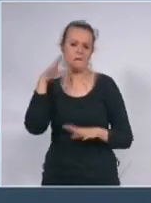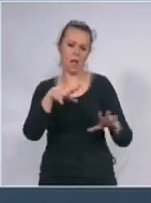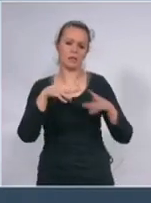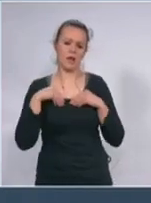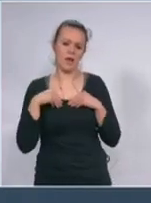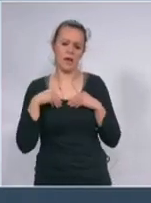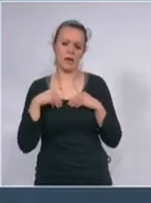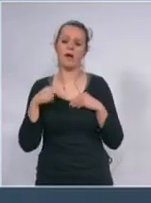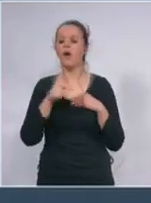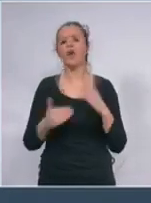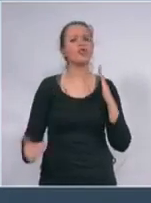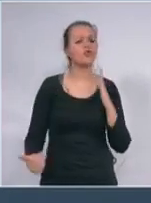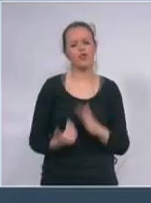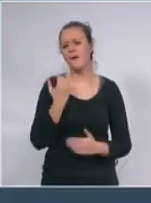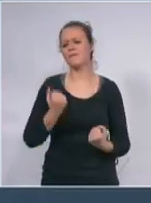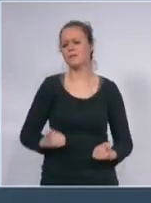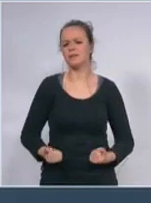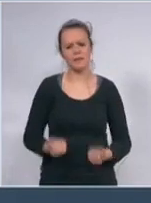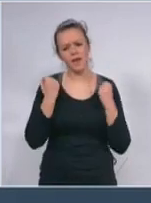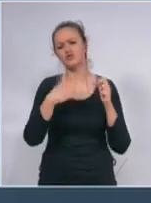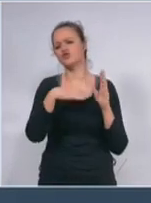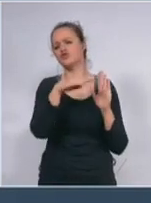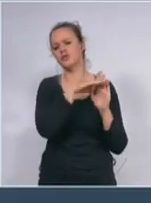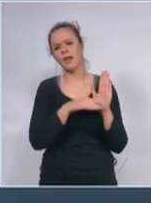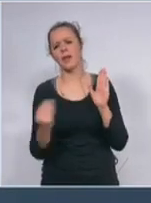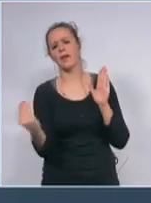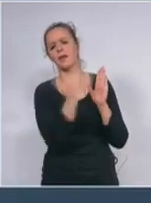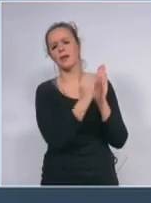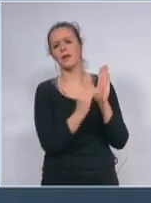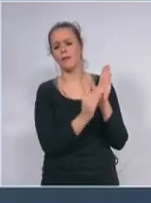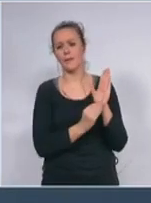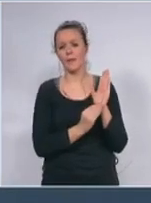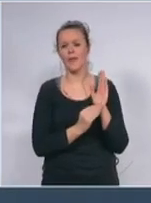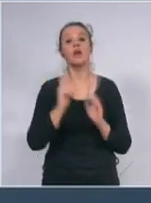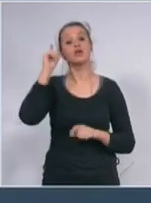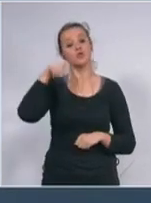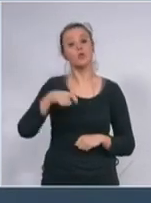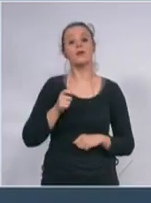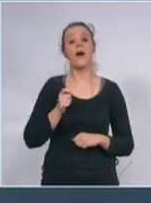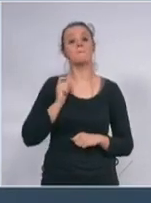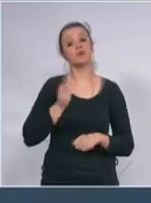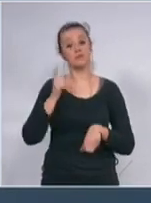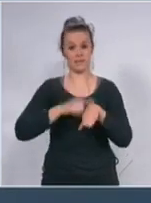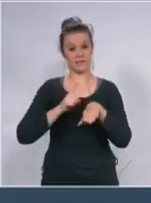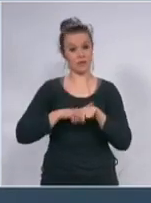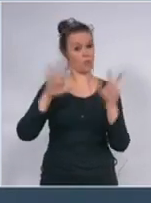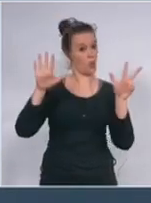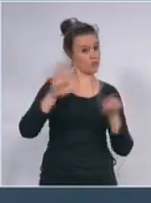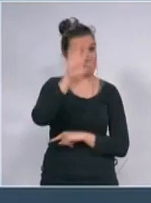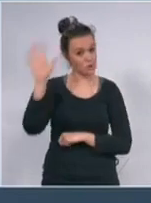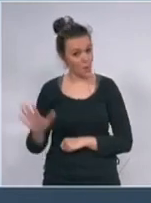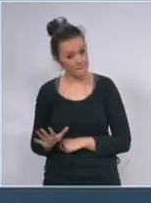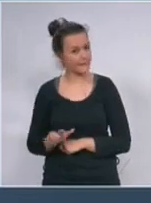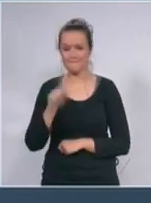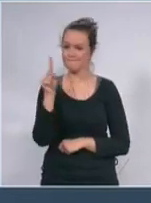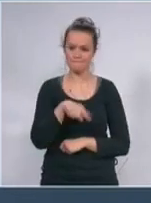Teške mere, drastične mere. Da policijski sat od sutra ne traje od 20 do 5 ujutro, već